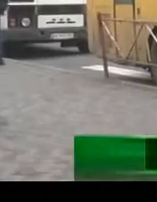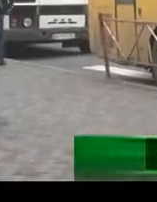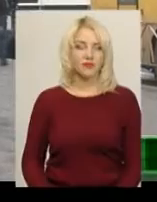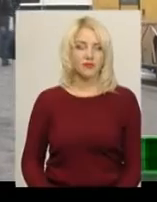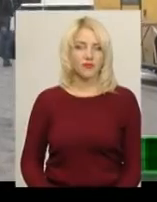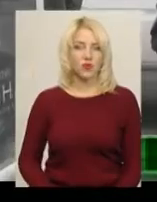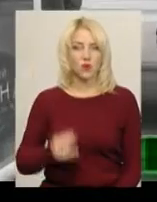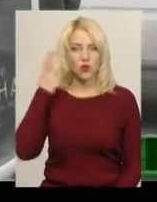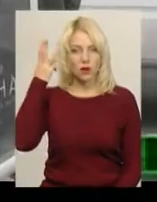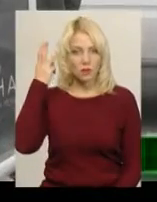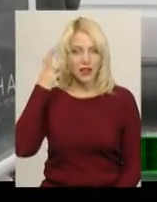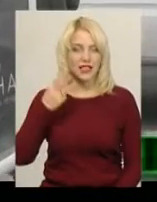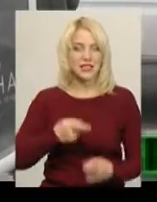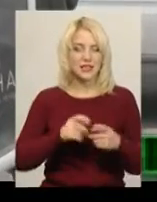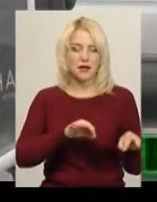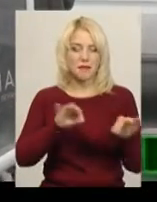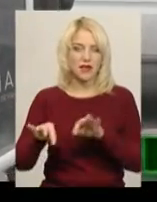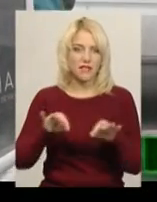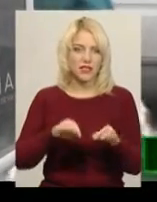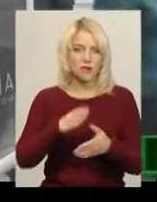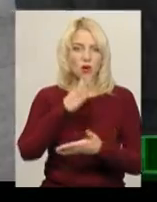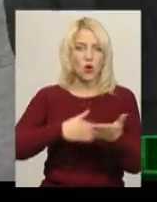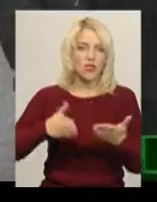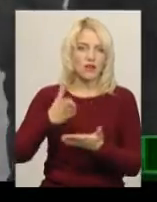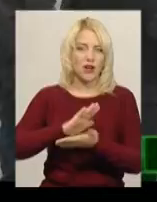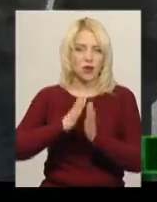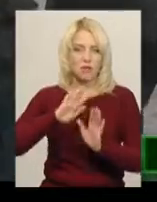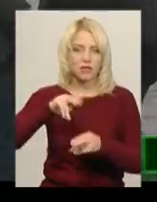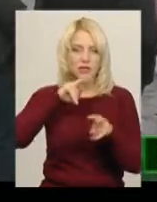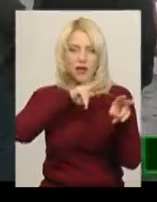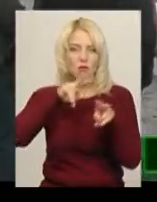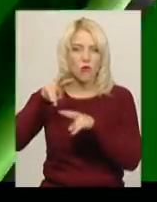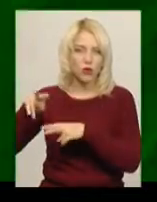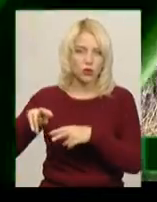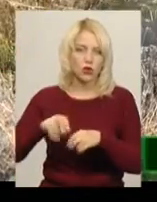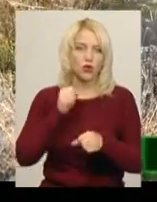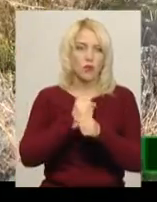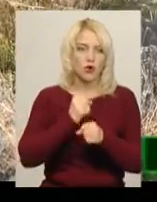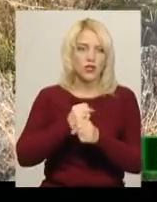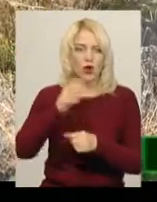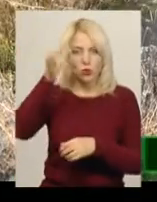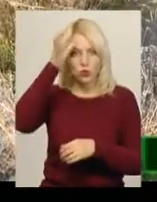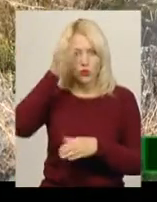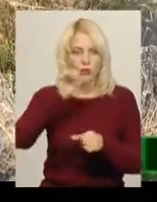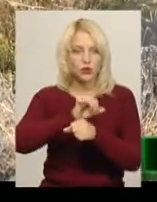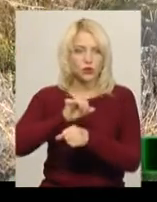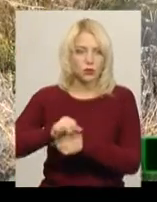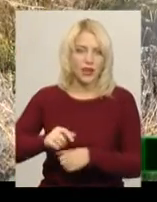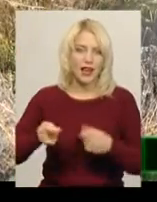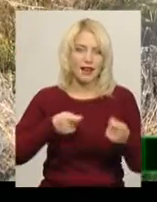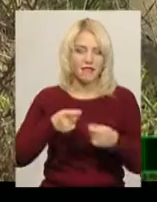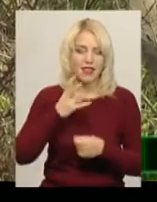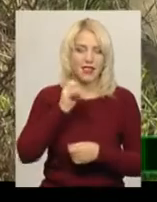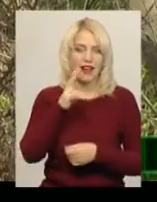У Хмельницькому з перевізником розірвали договір після моніторингу роботи розумних зупинок. Керівництво Наркевицького цукрового